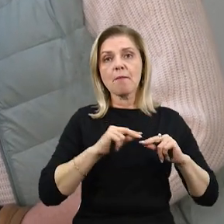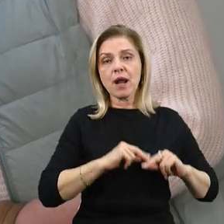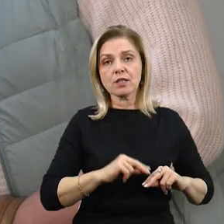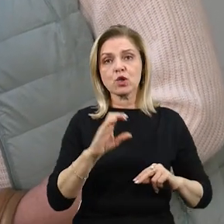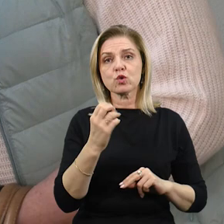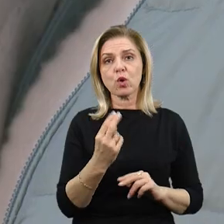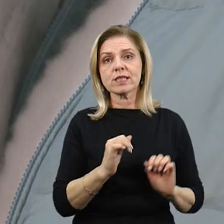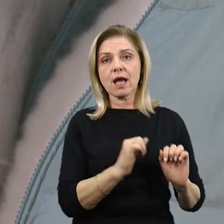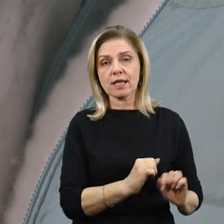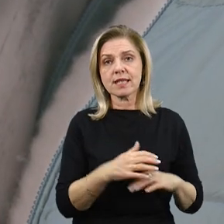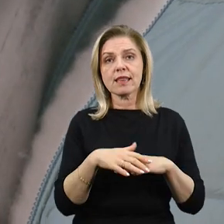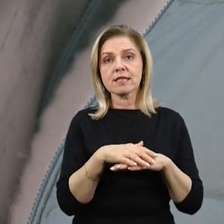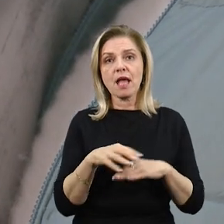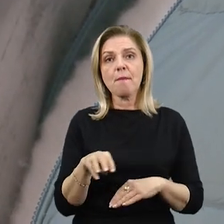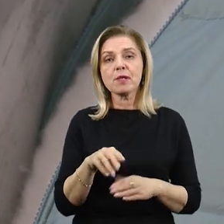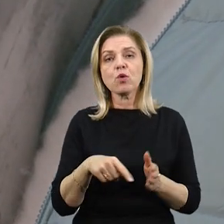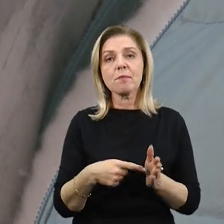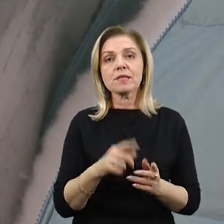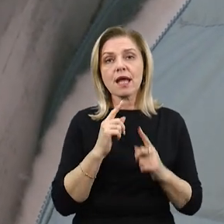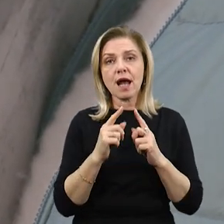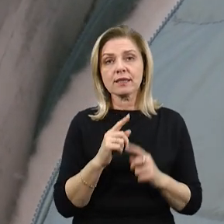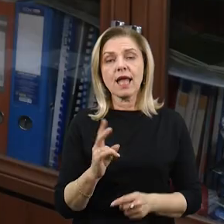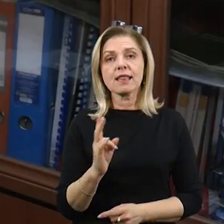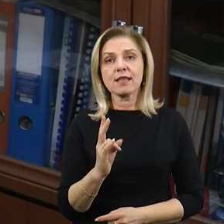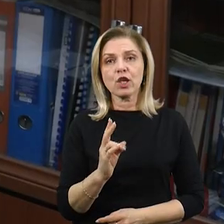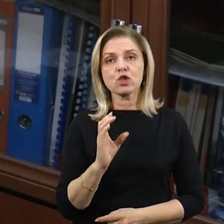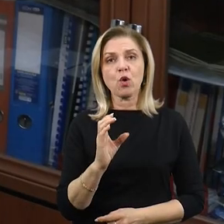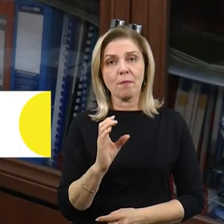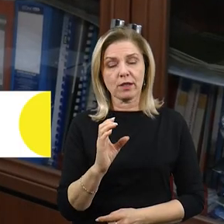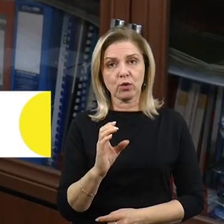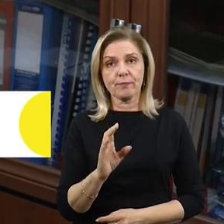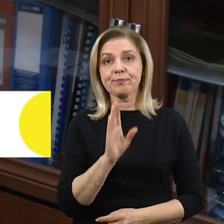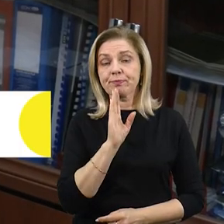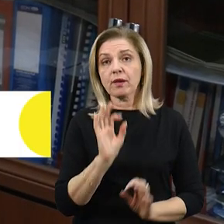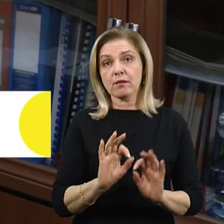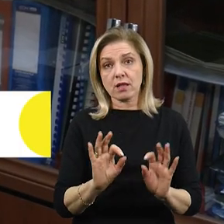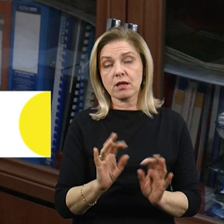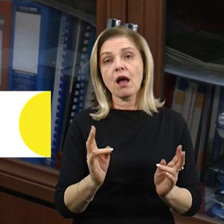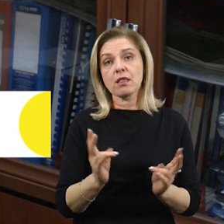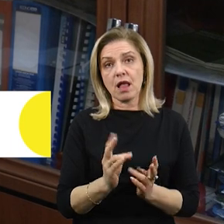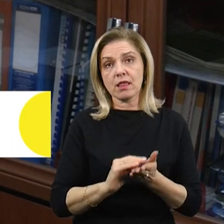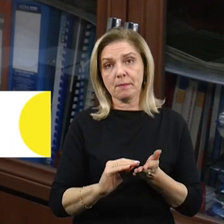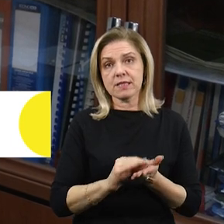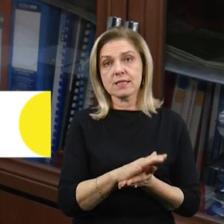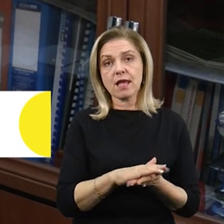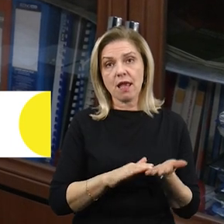соцзахисту населення Миколаївської міської ради Надія Скопенко. Написати заяву, додати до